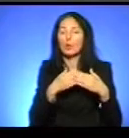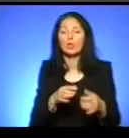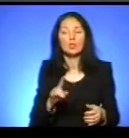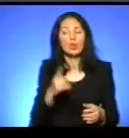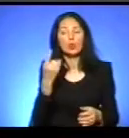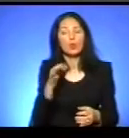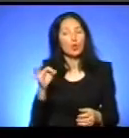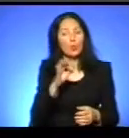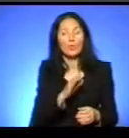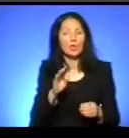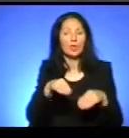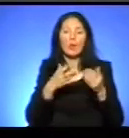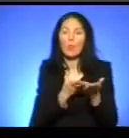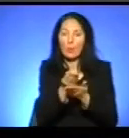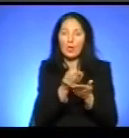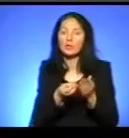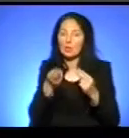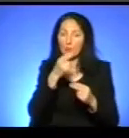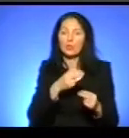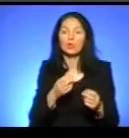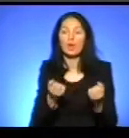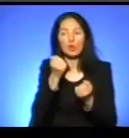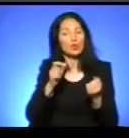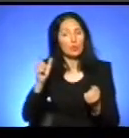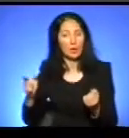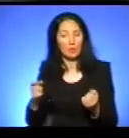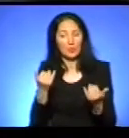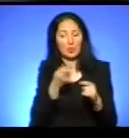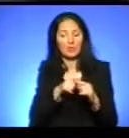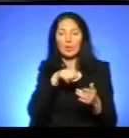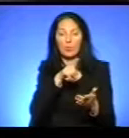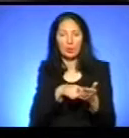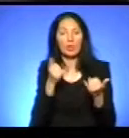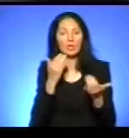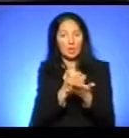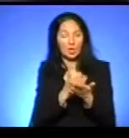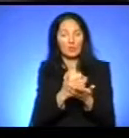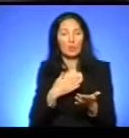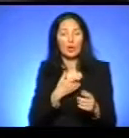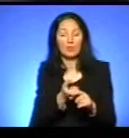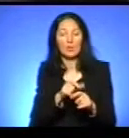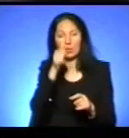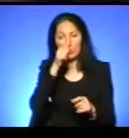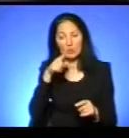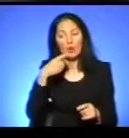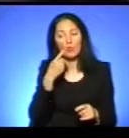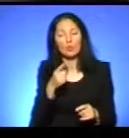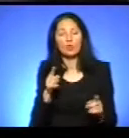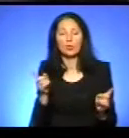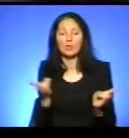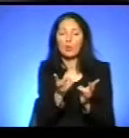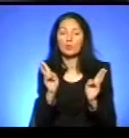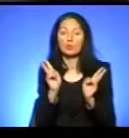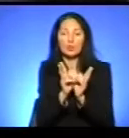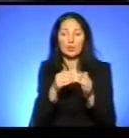І це питання досі висить, і воно не знято, і зараз ми вже більше місяця говоримо про те, що нам треба зустрітися з головами громад, з